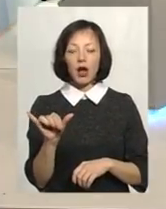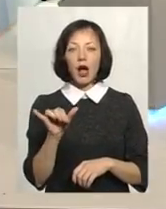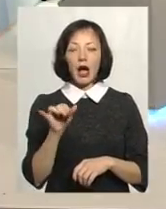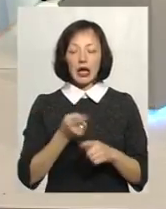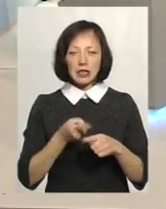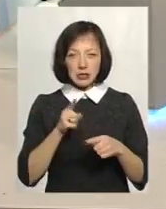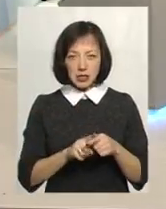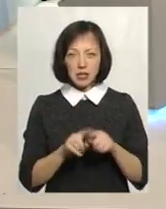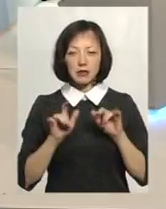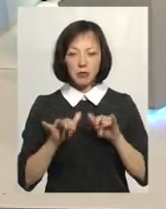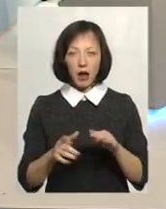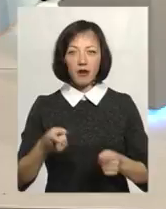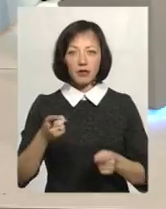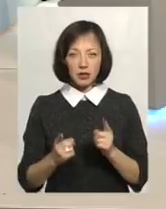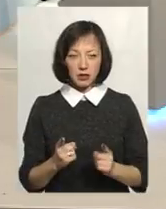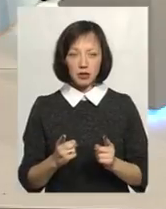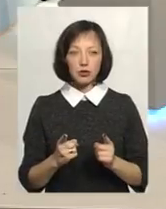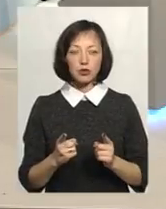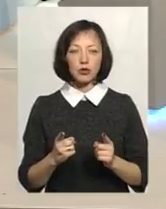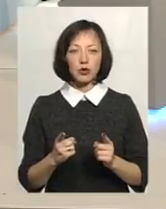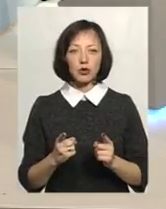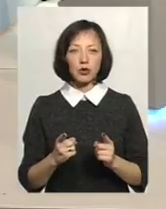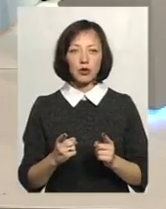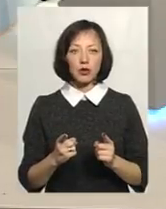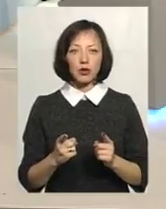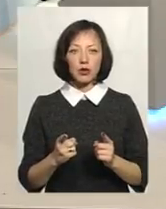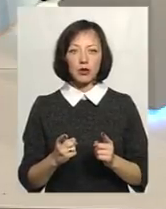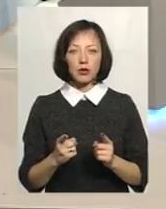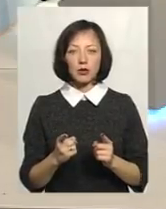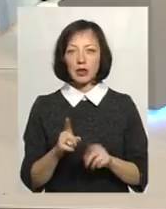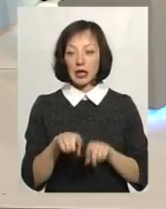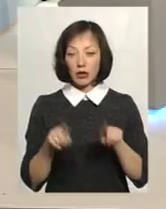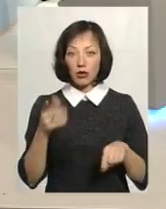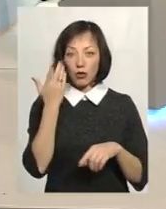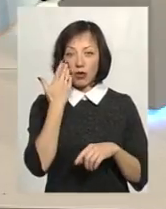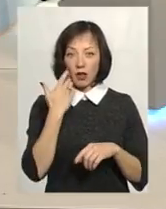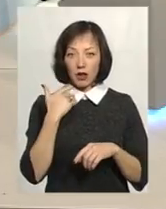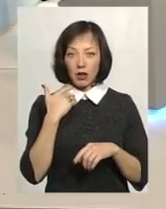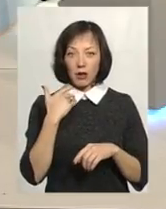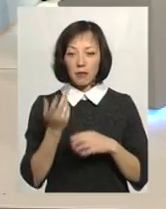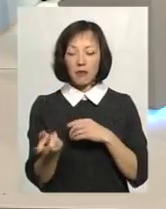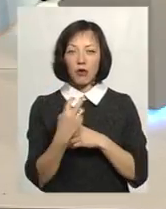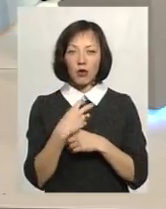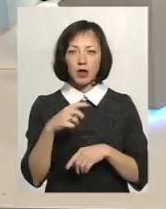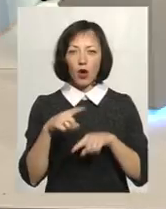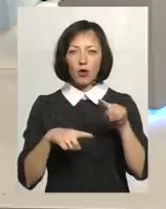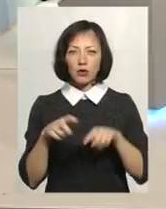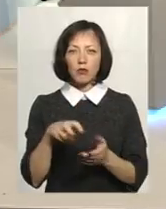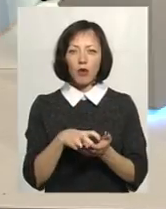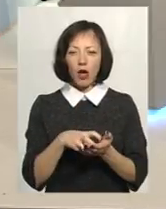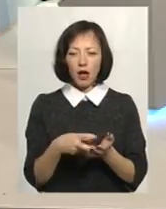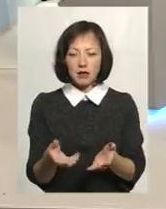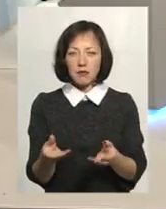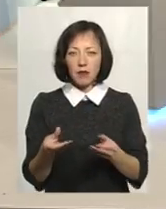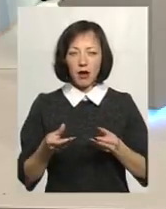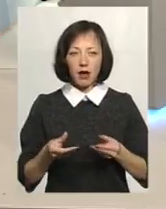ці справи, дійсно, інколи, коли приходять родичі, вони бояться брати,